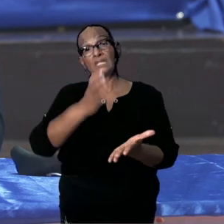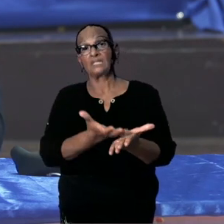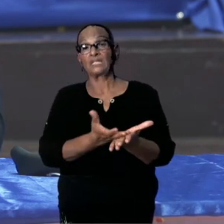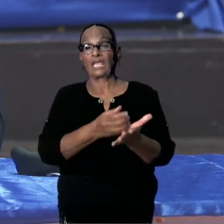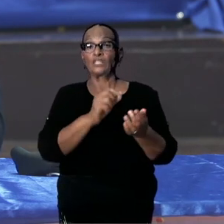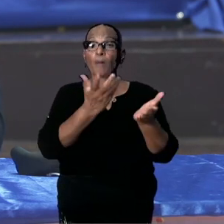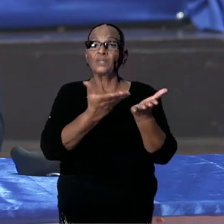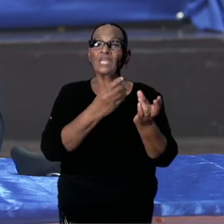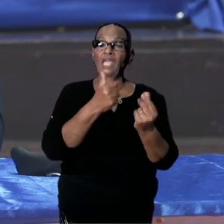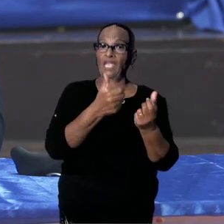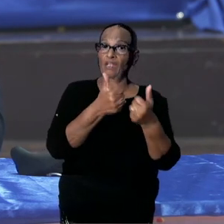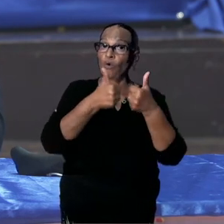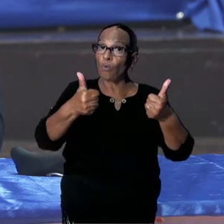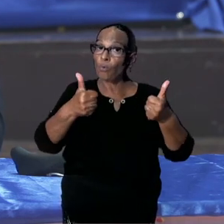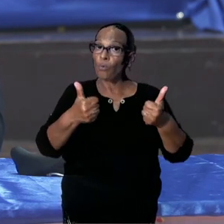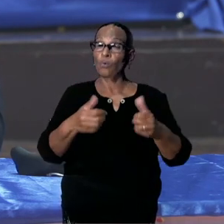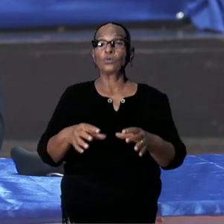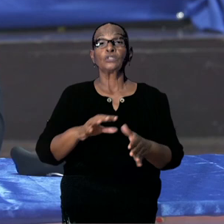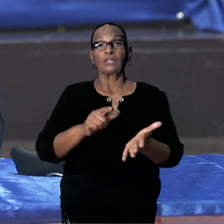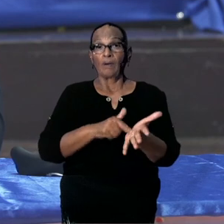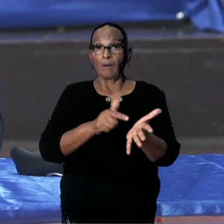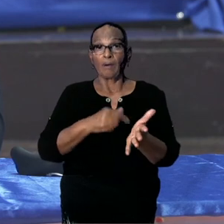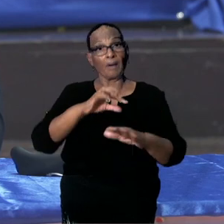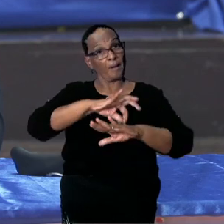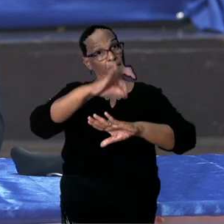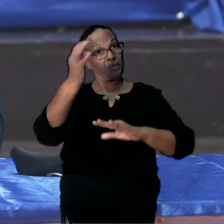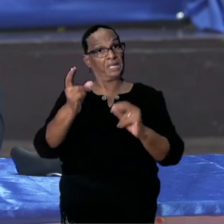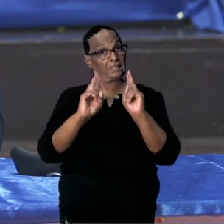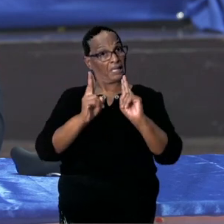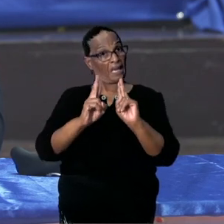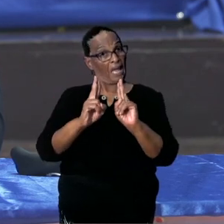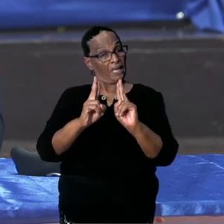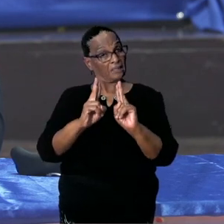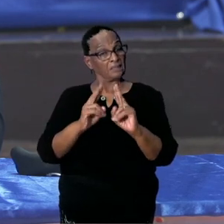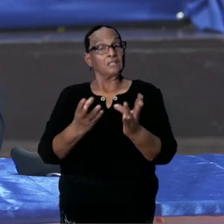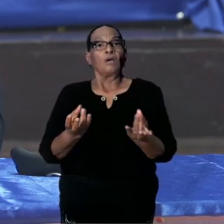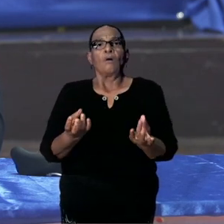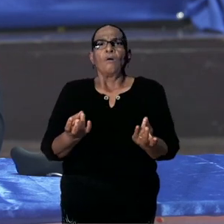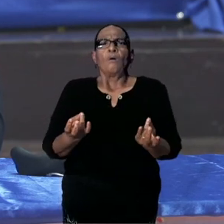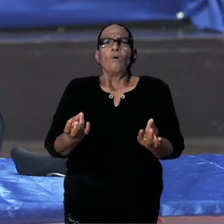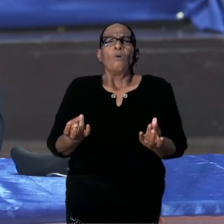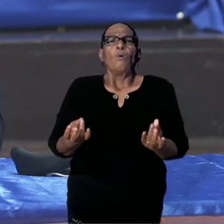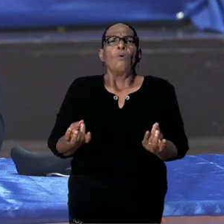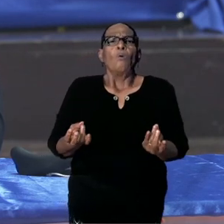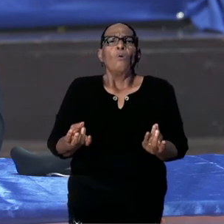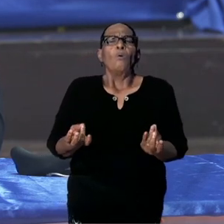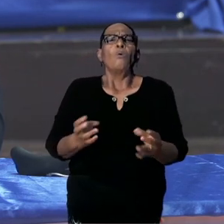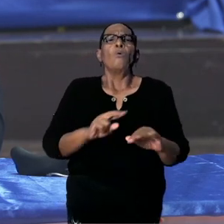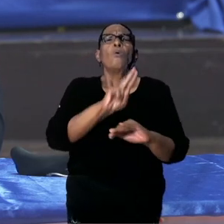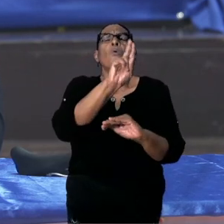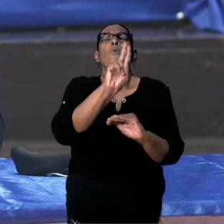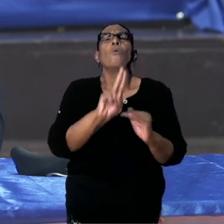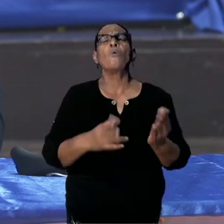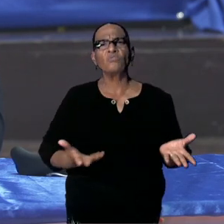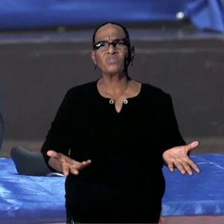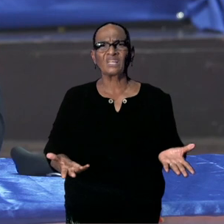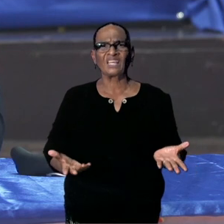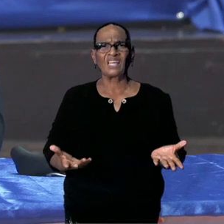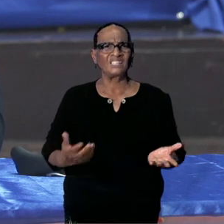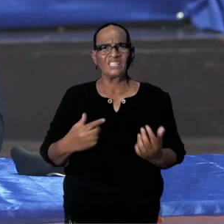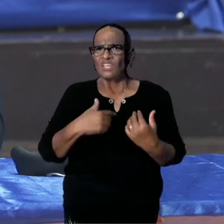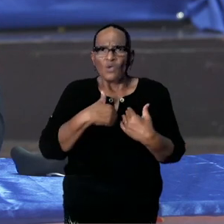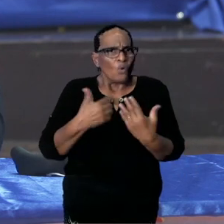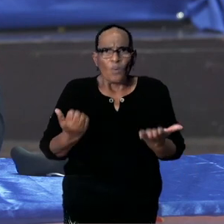werkzaamheid, veiligheid en effectiviteit. Hoe verwacht u dan van dezelfde overheid. Dat wij geen